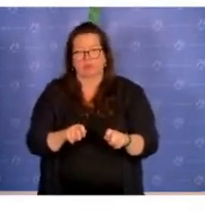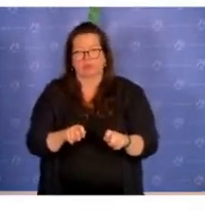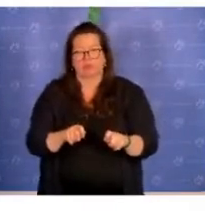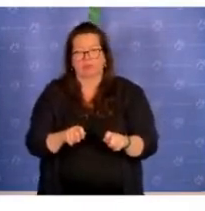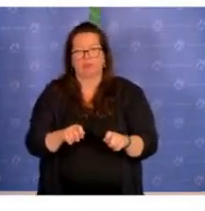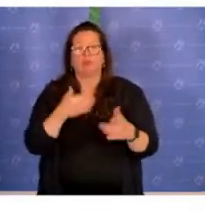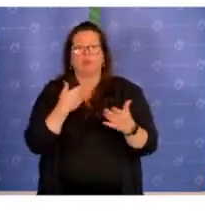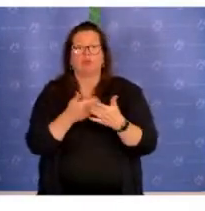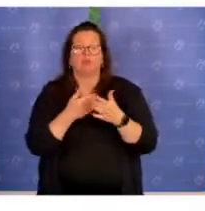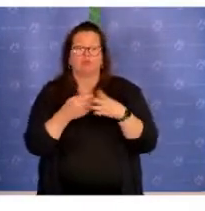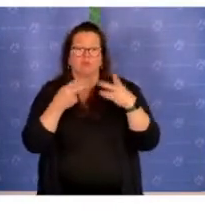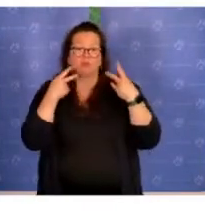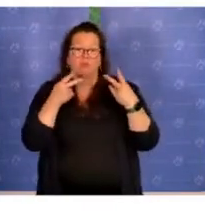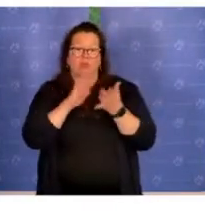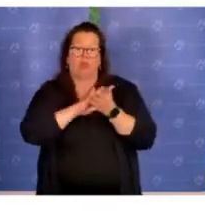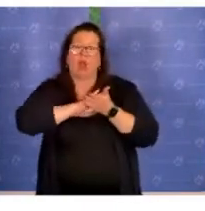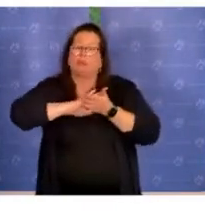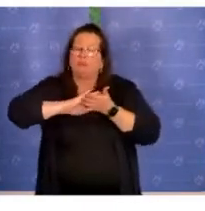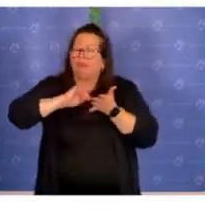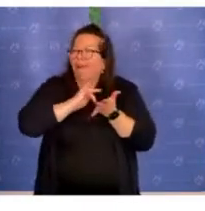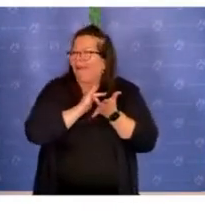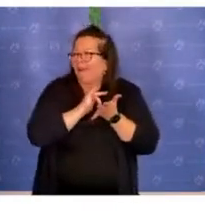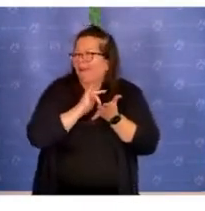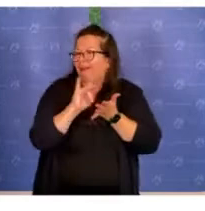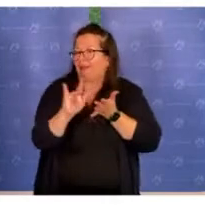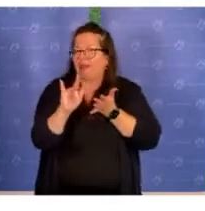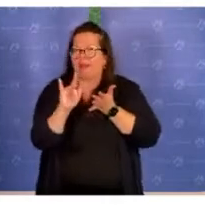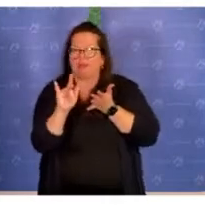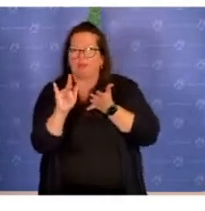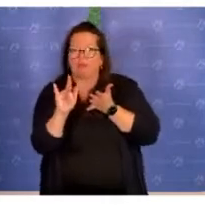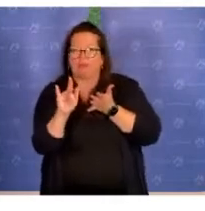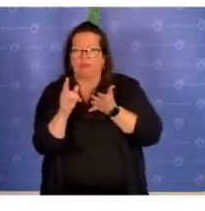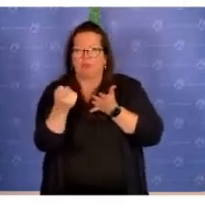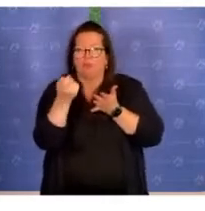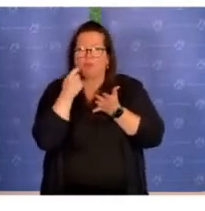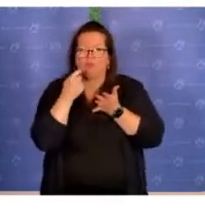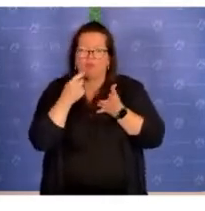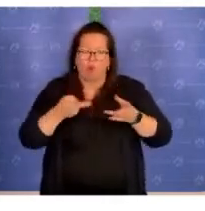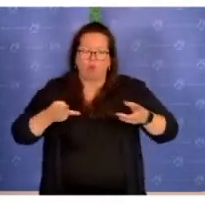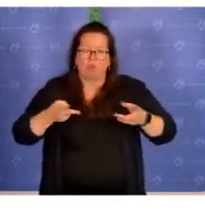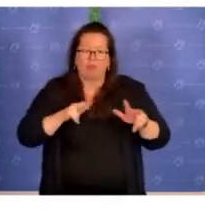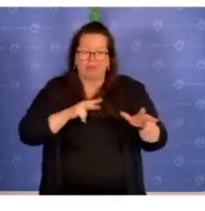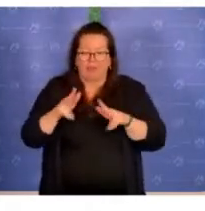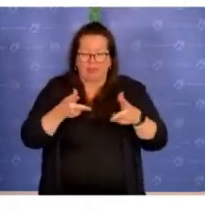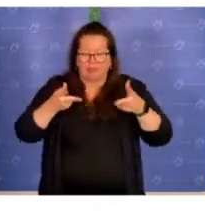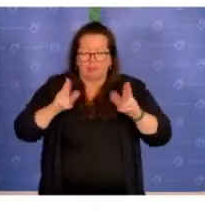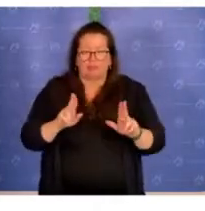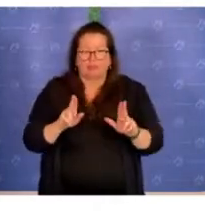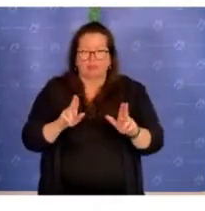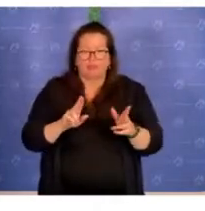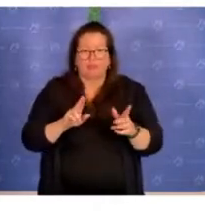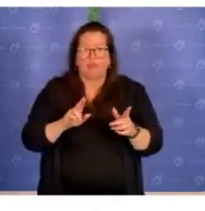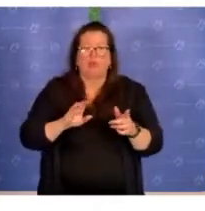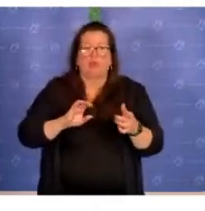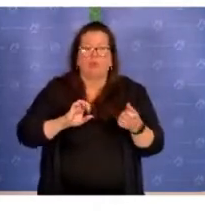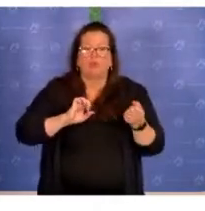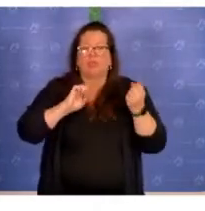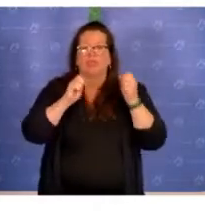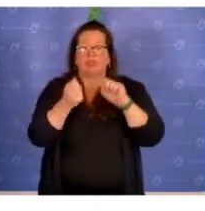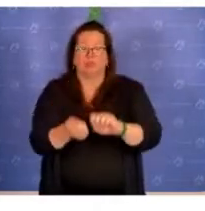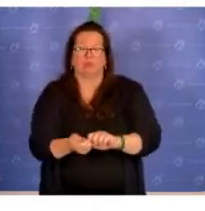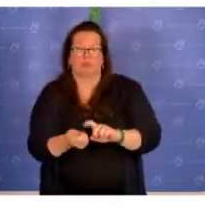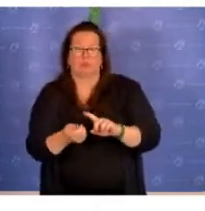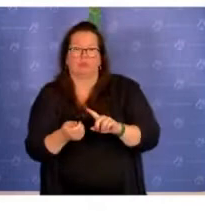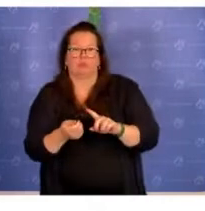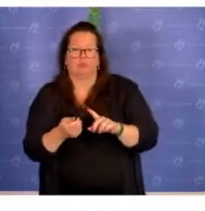und wichtig ist, als es nicht einfach ein rein von Legislative inspirierter und exekutive umgesetzter Prozess gewesen